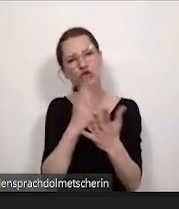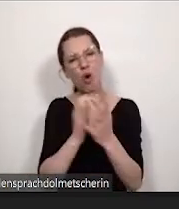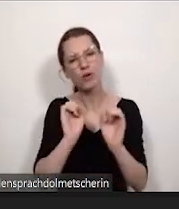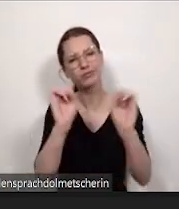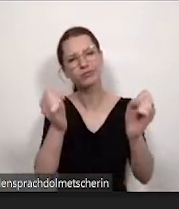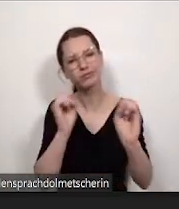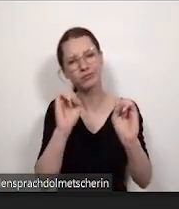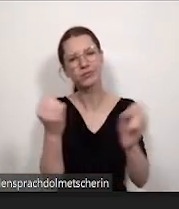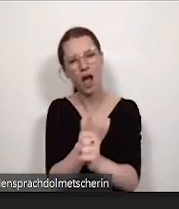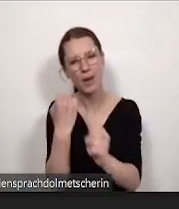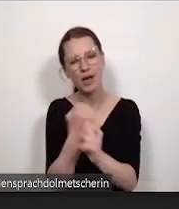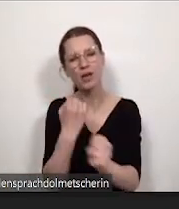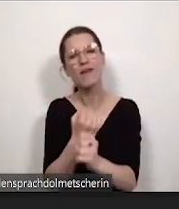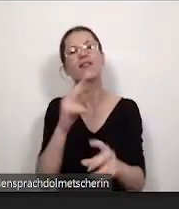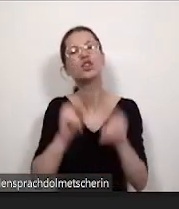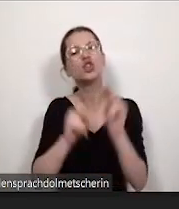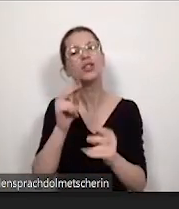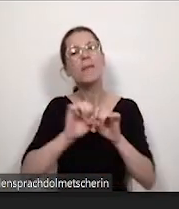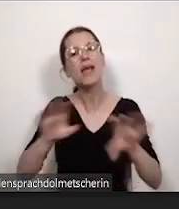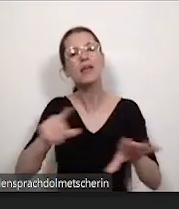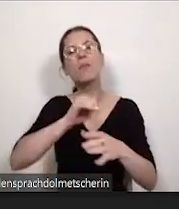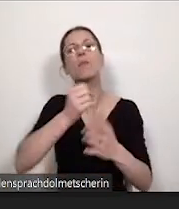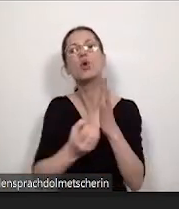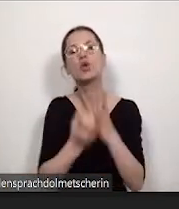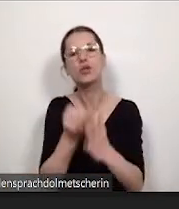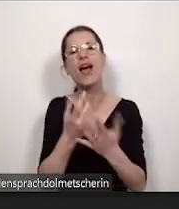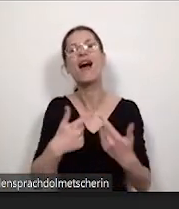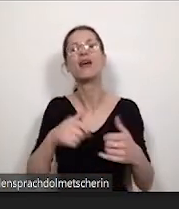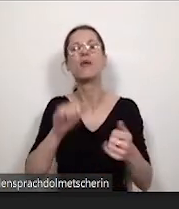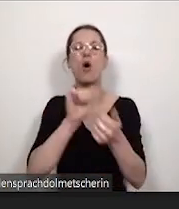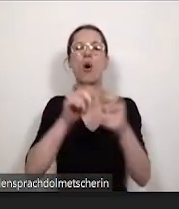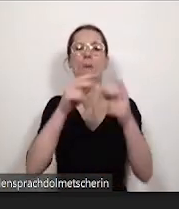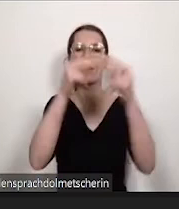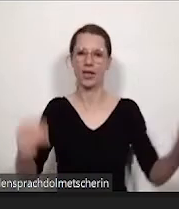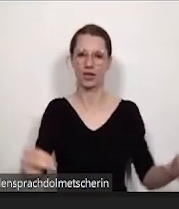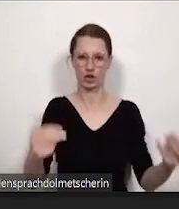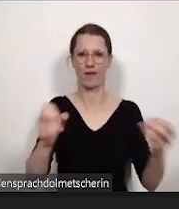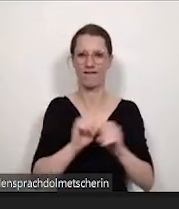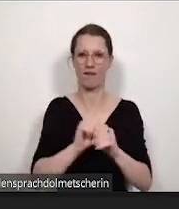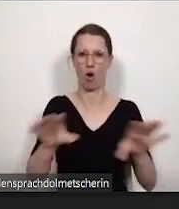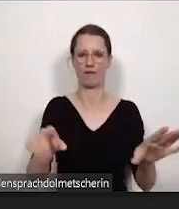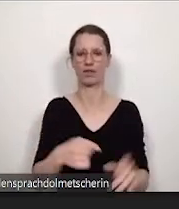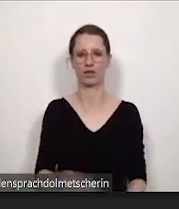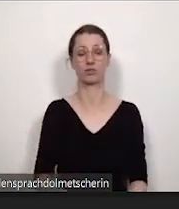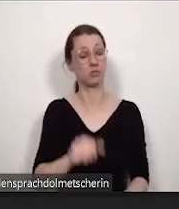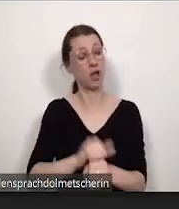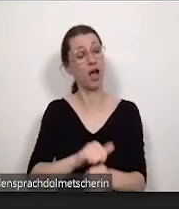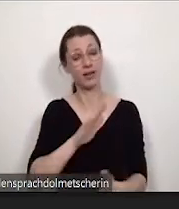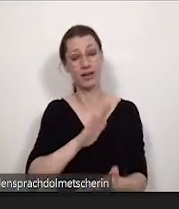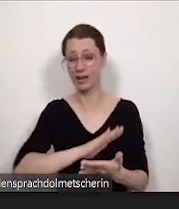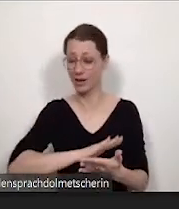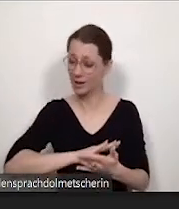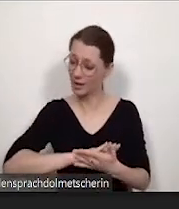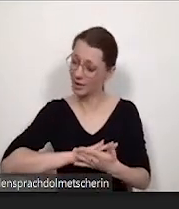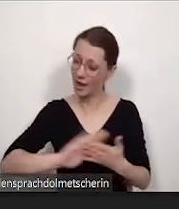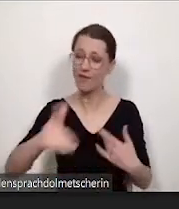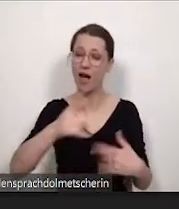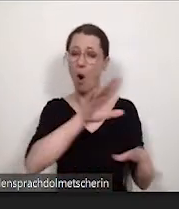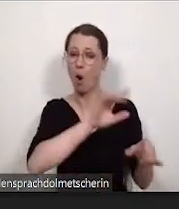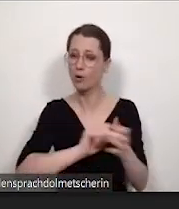zahlreiche Medienprodukte auf unserer Webseite auch veröffentlicht, die gerne auch geteilt werden können und